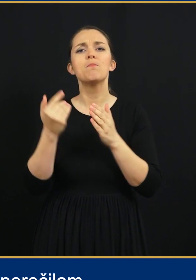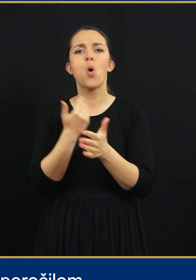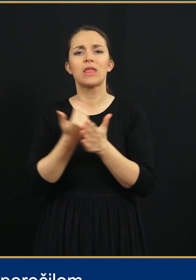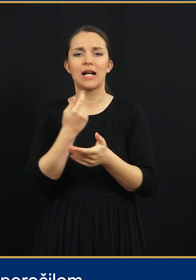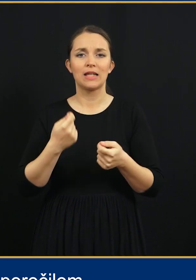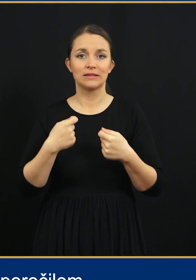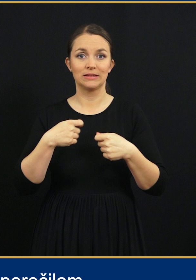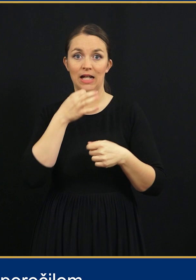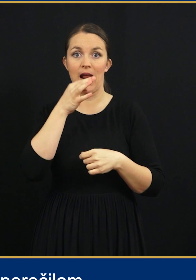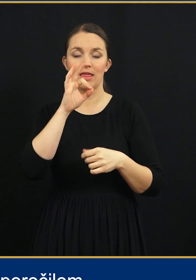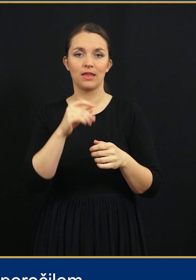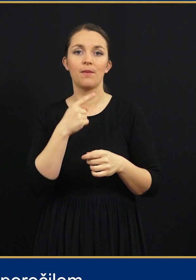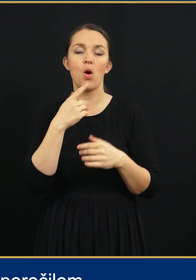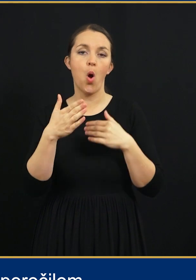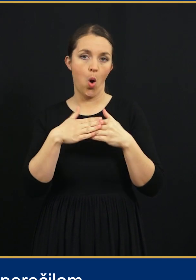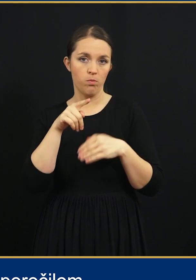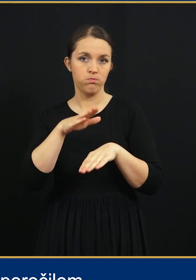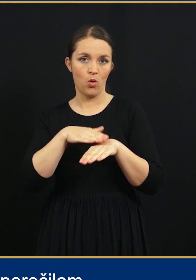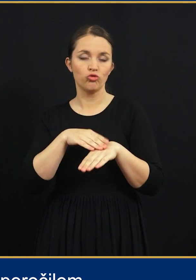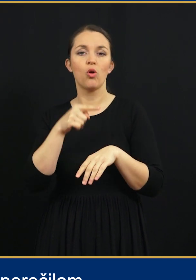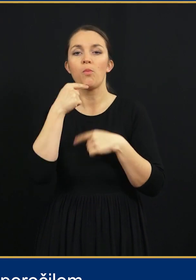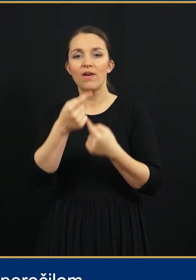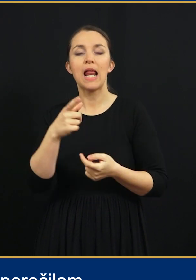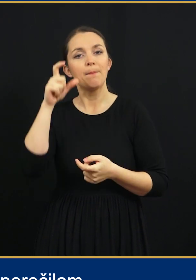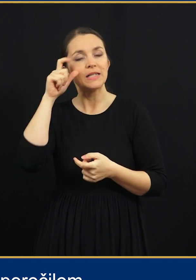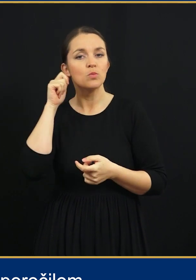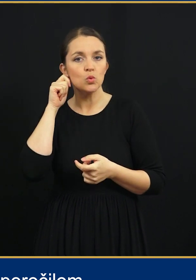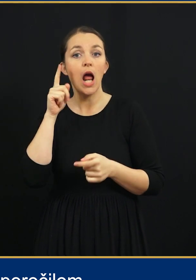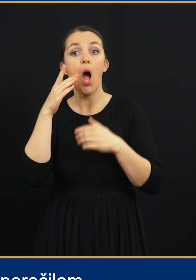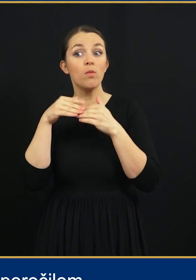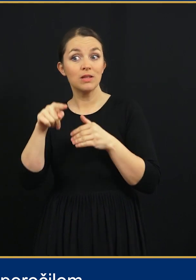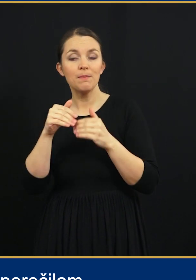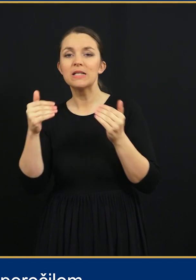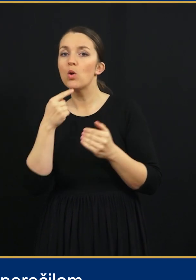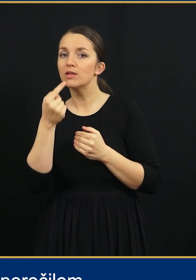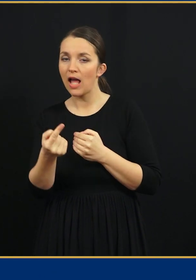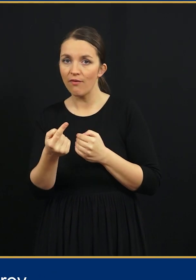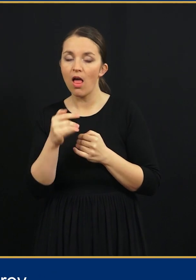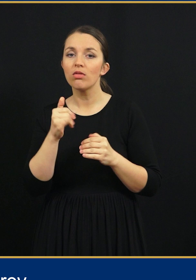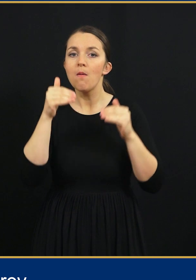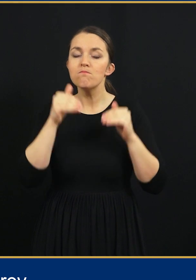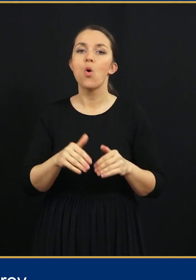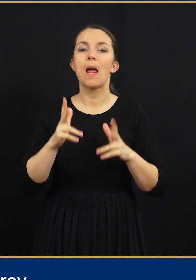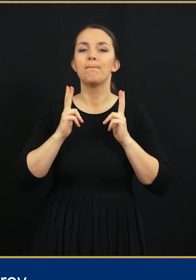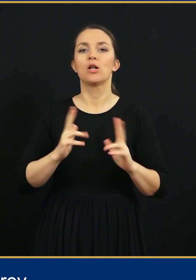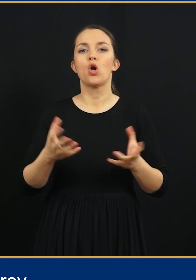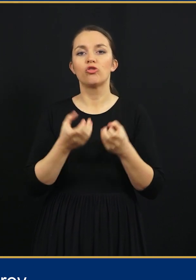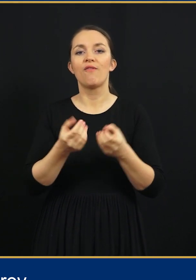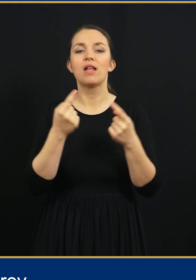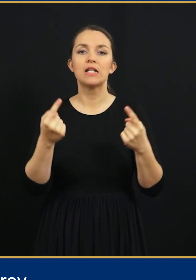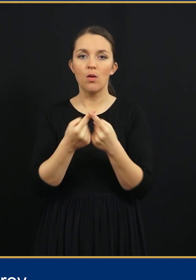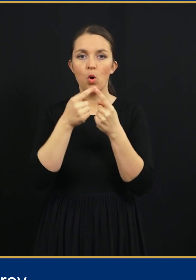modernizirati, je ob seznanitvi s poročilom povedala Pirc Musar, a ob tem izpostavila, da mora mirno